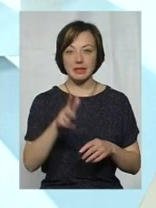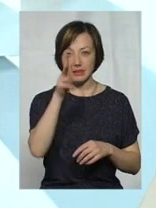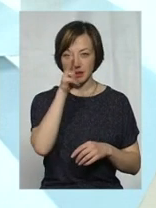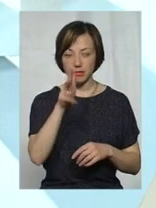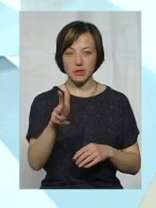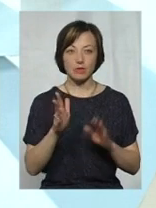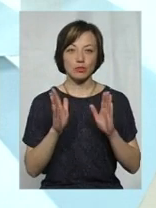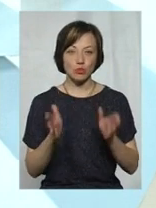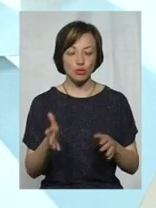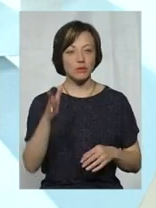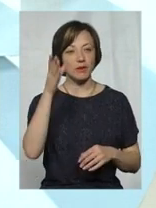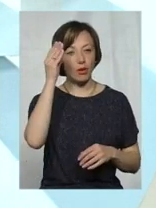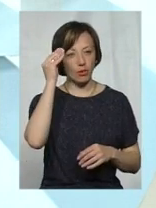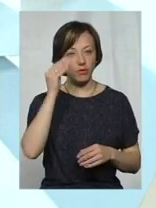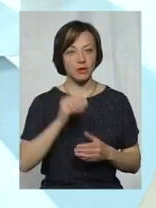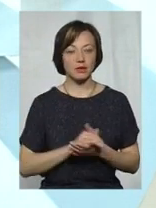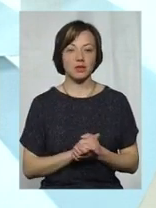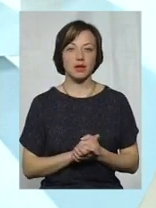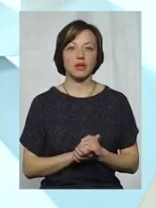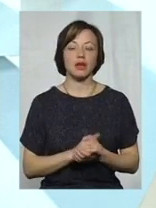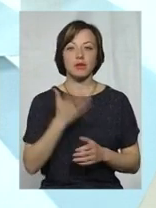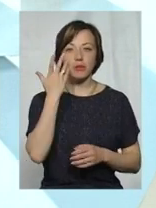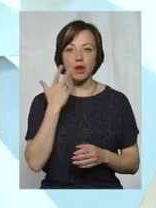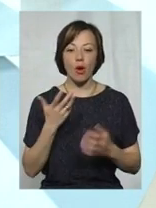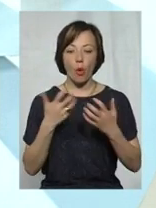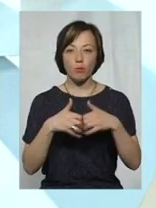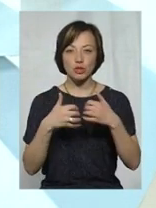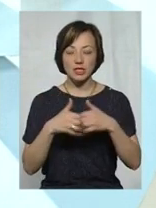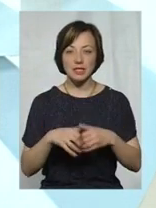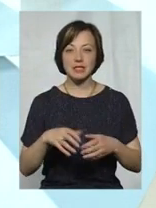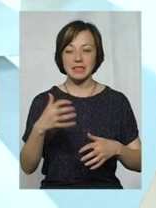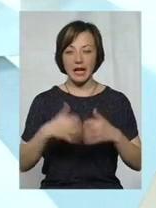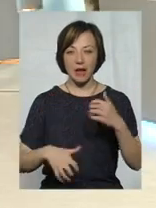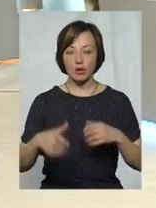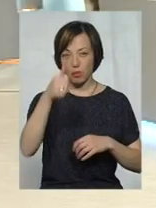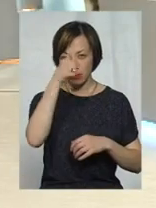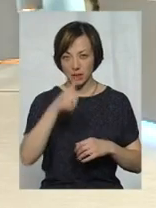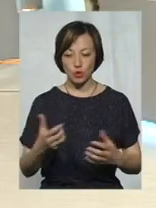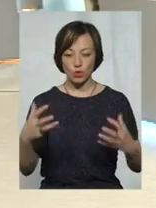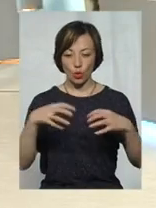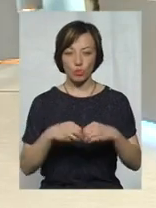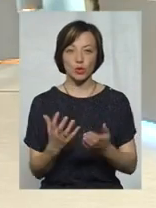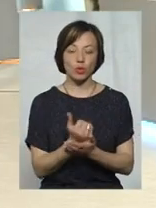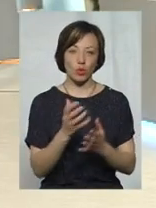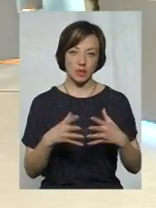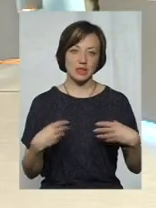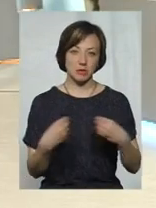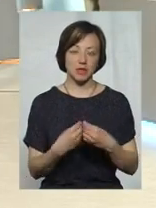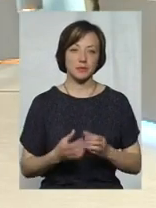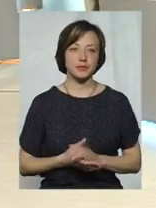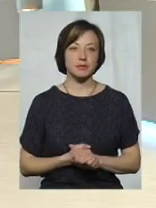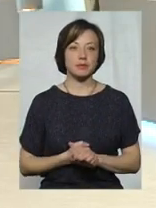будуть враховані при обчисленні середньомісячного сукупного доходу в сім'ї, родини.